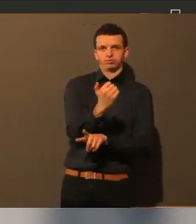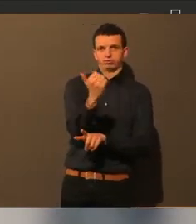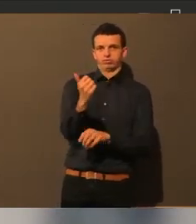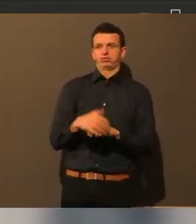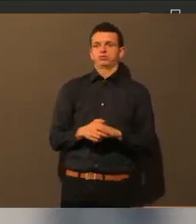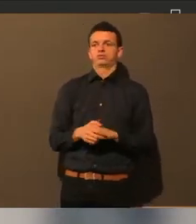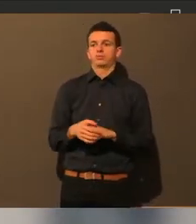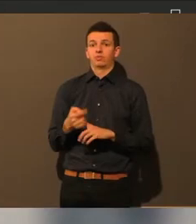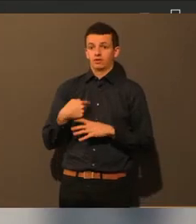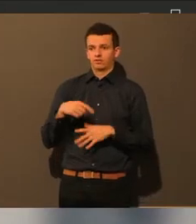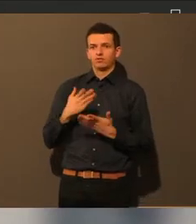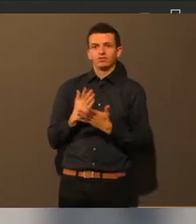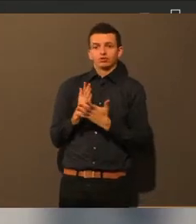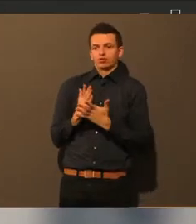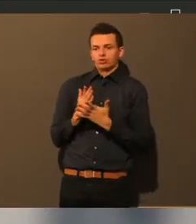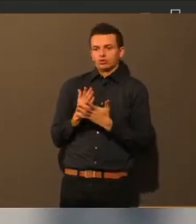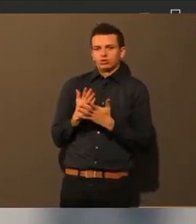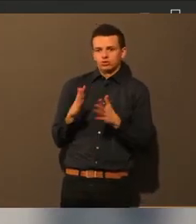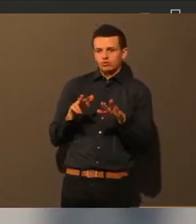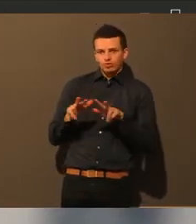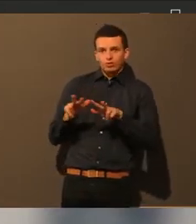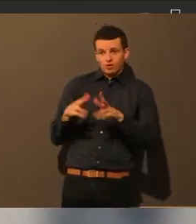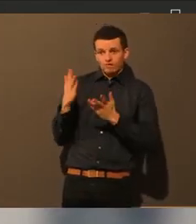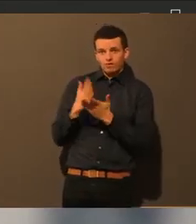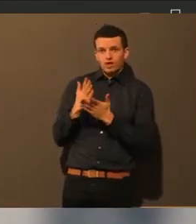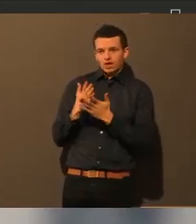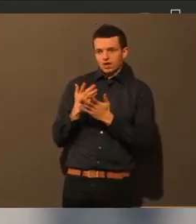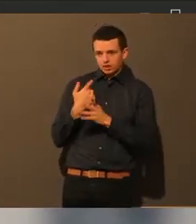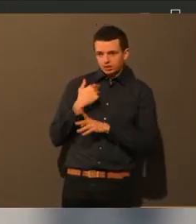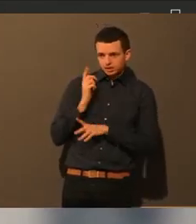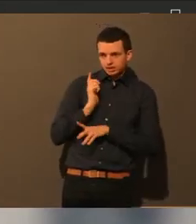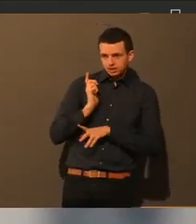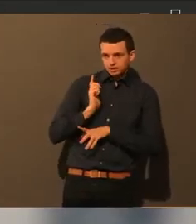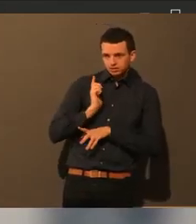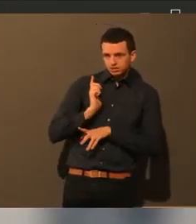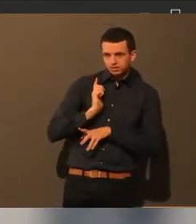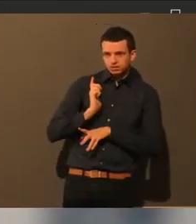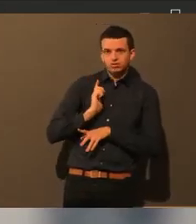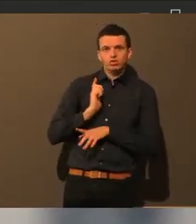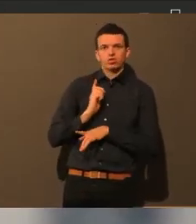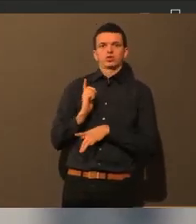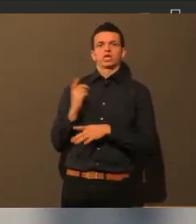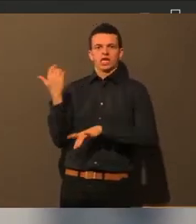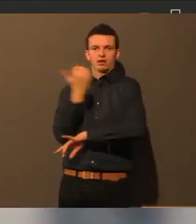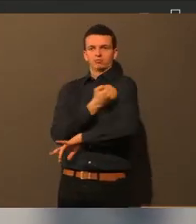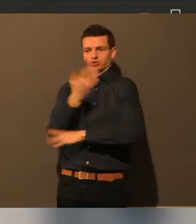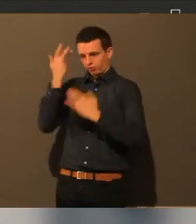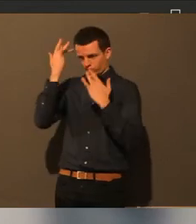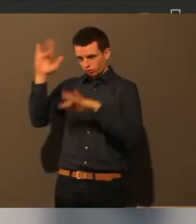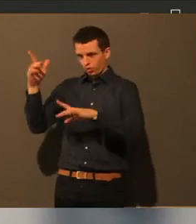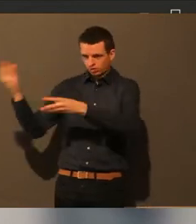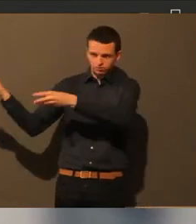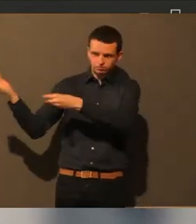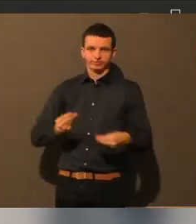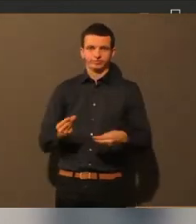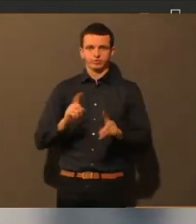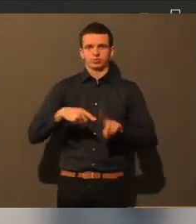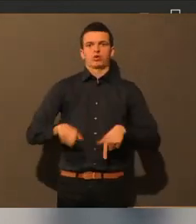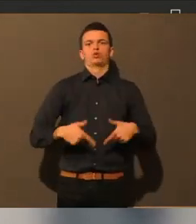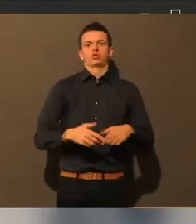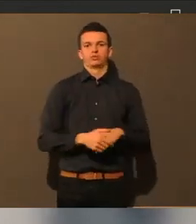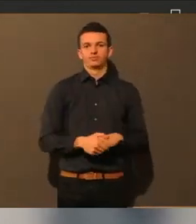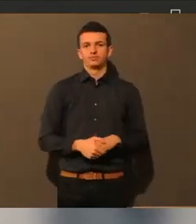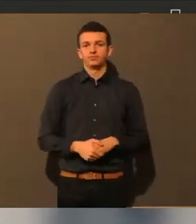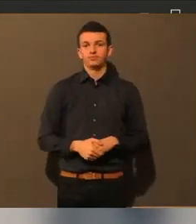oder weniger auch nur noch auf den Impfstoff. Und dann ist noch eine Frage im Chat gekommen, wie denn der Plan ist, wenn